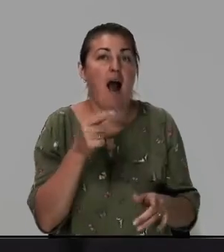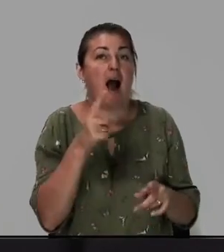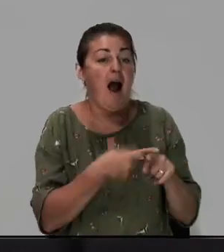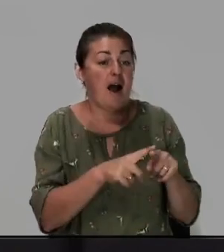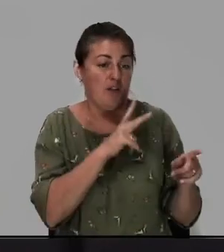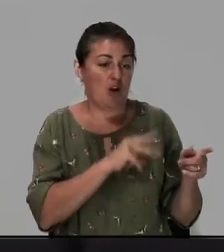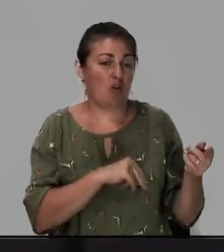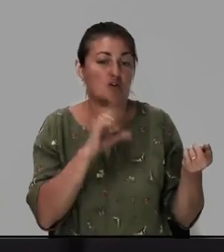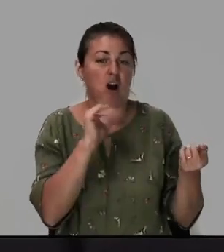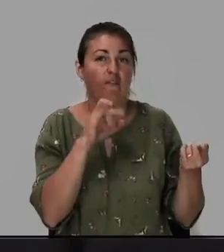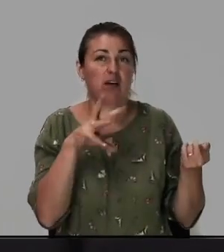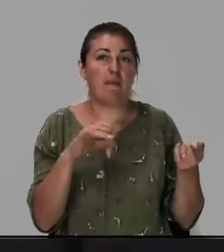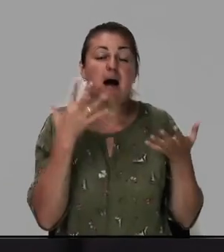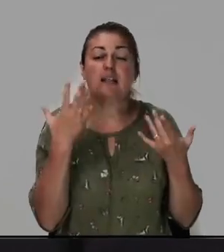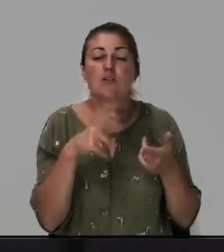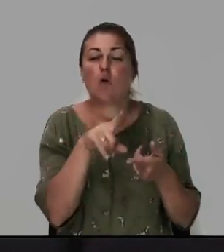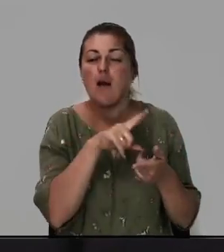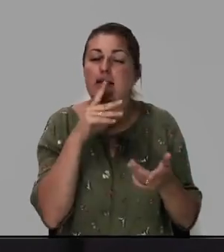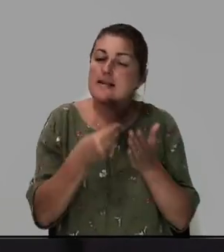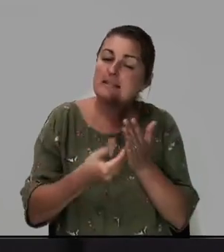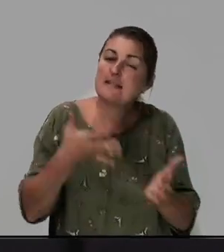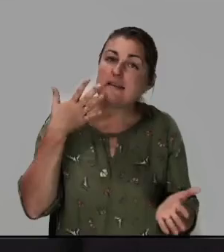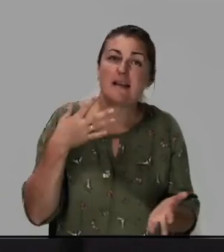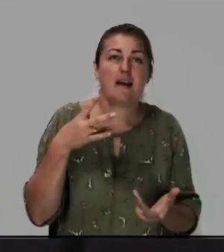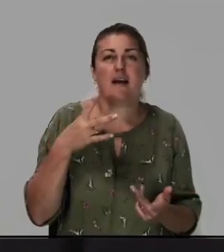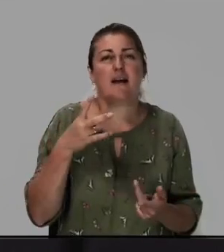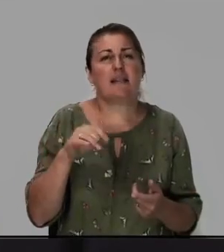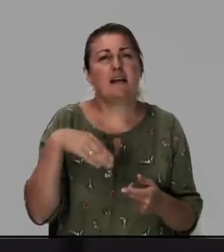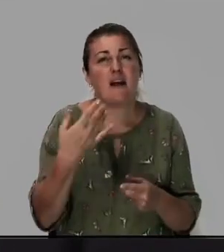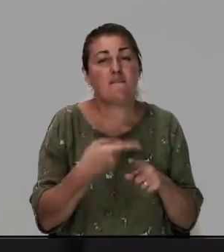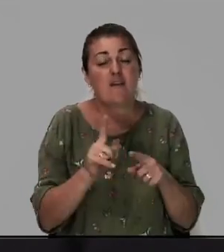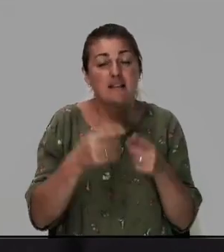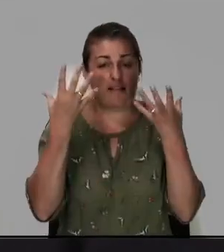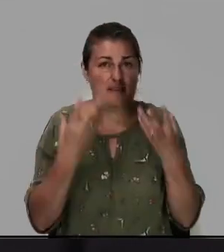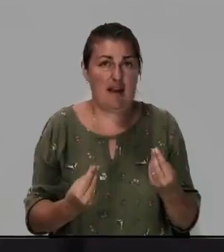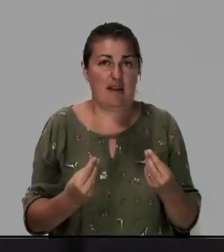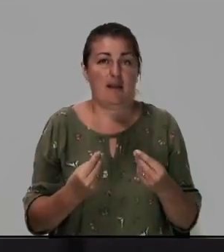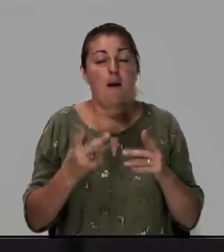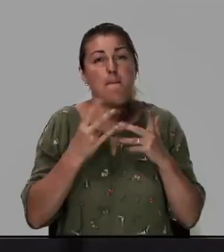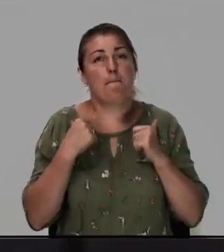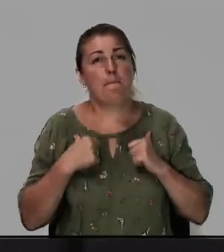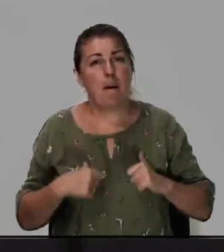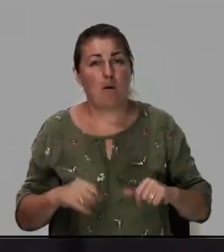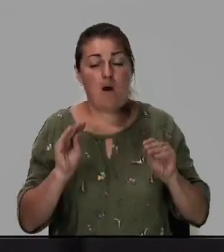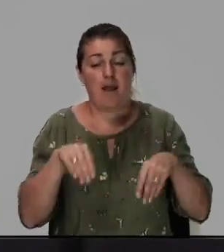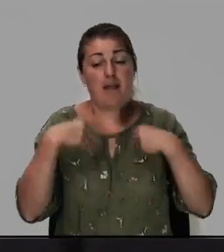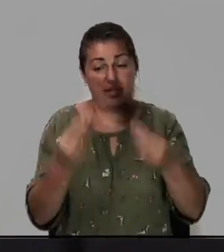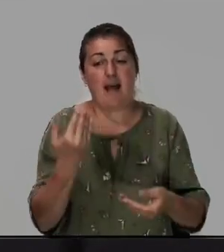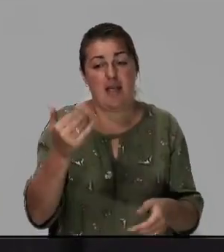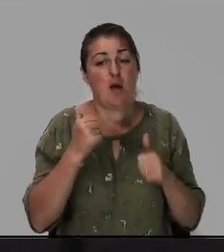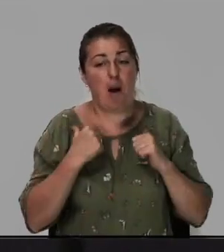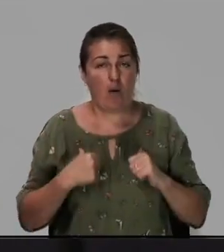дочь Авраама насколько она ценнее не надлежала ли именно в этот день покоя и дать ей покой